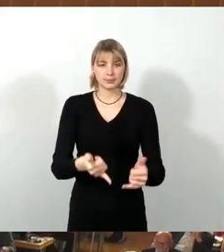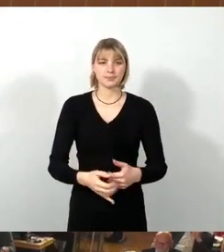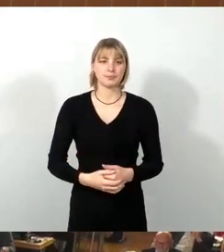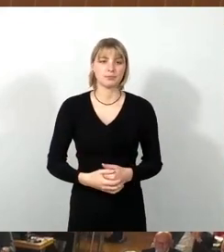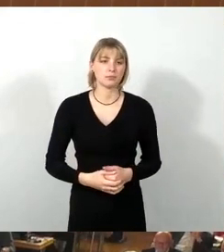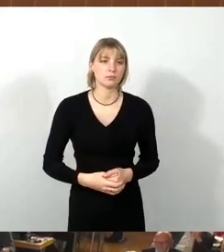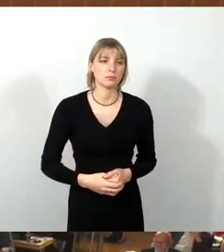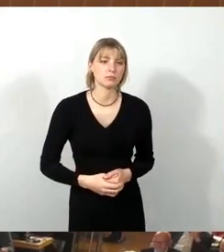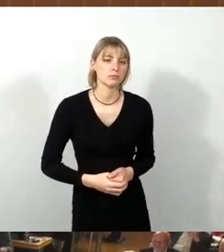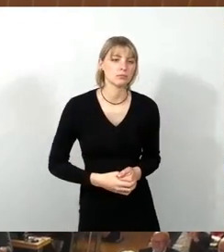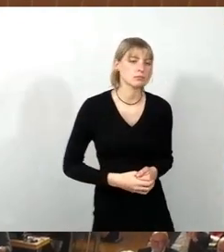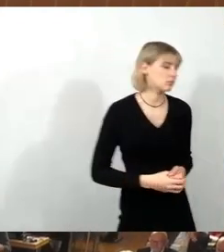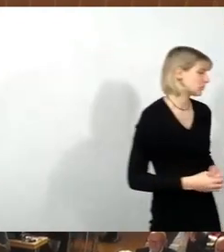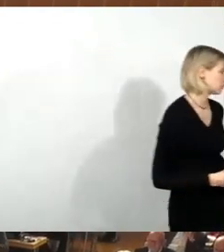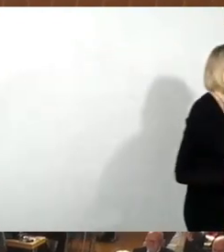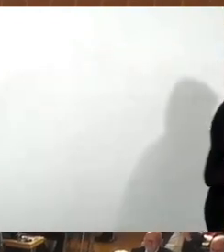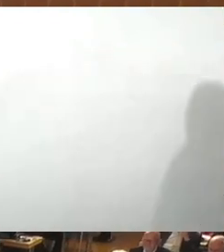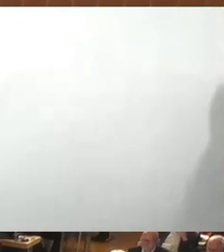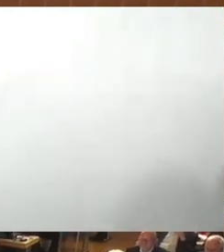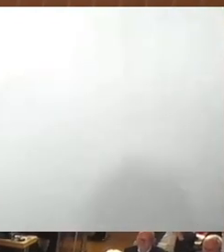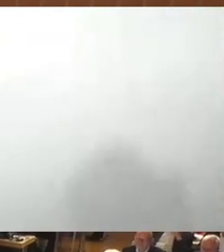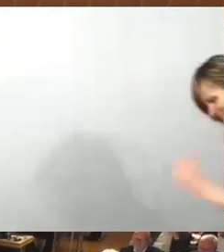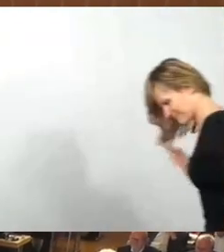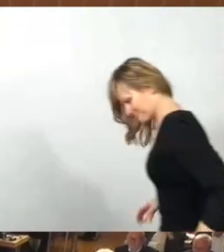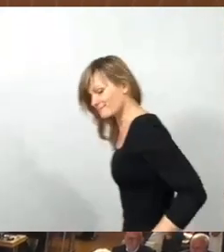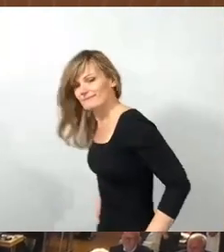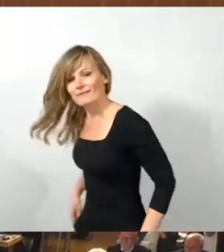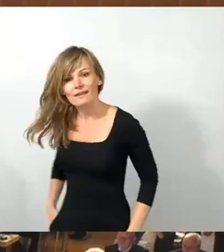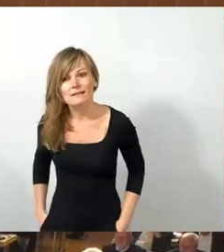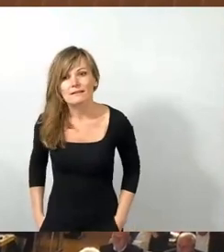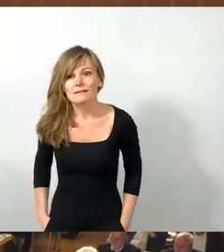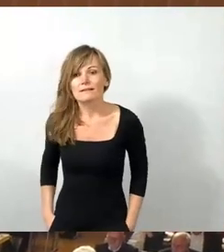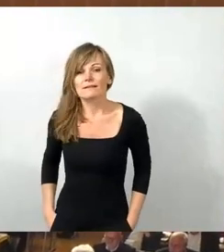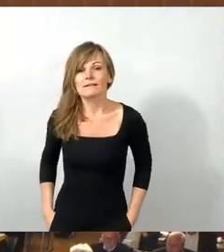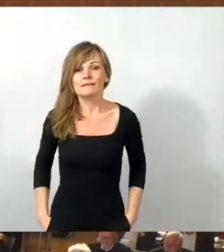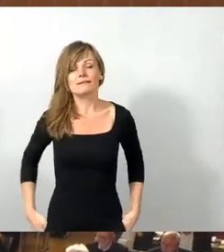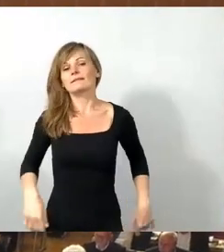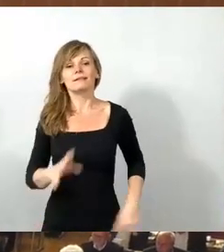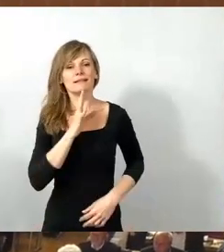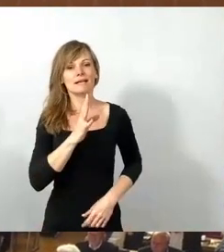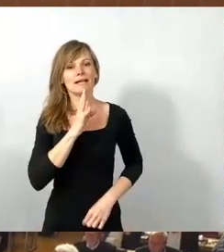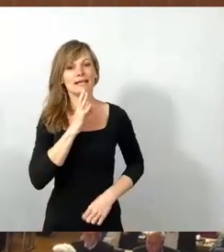Vielen Dank. Dann würden wir an der Rednerliste weitermachen. Tina Siebeneicher, Grüne Fraktion.